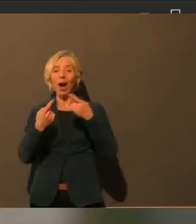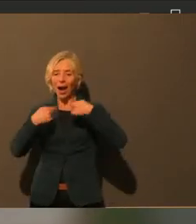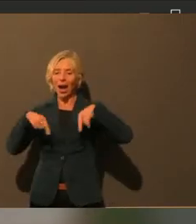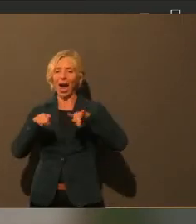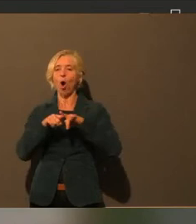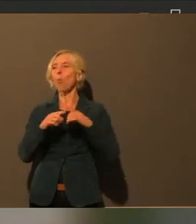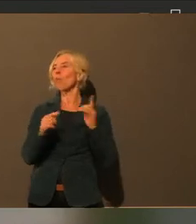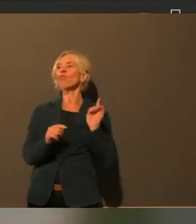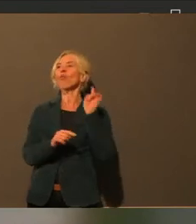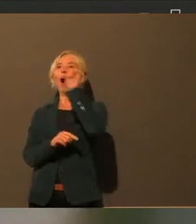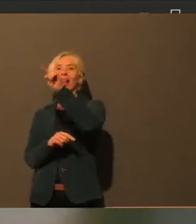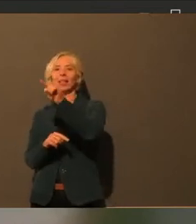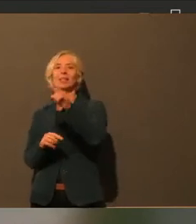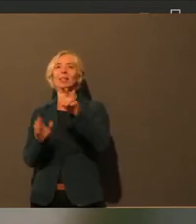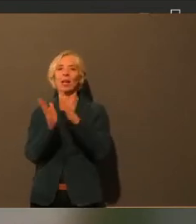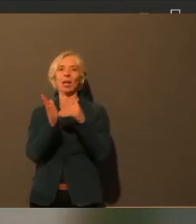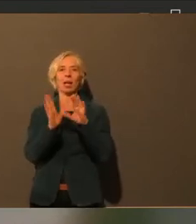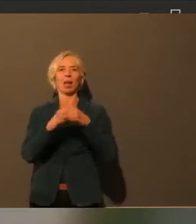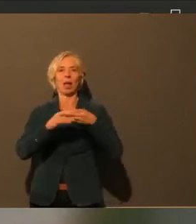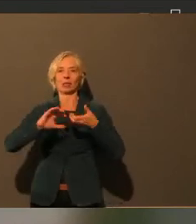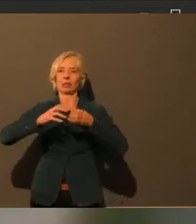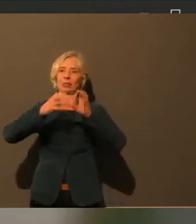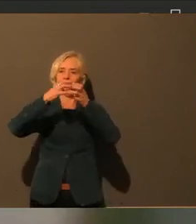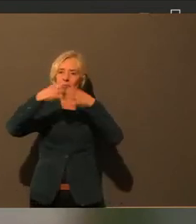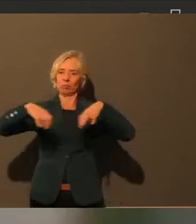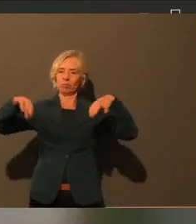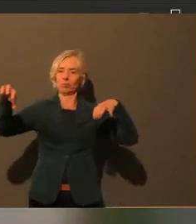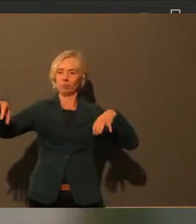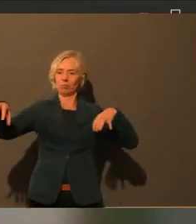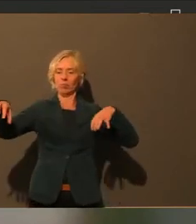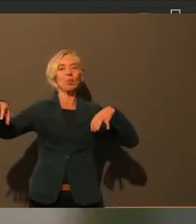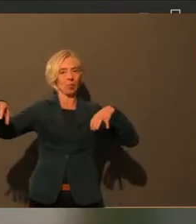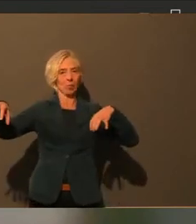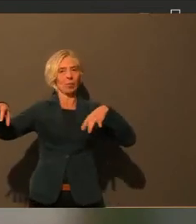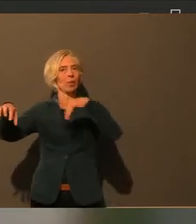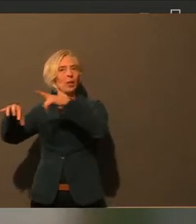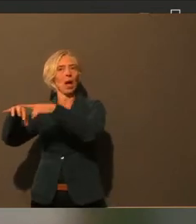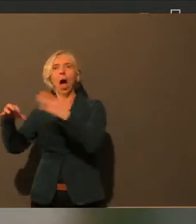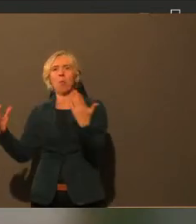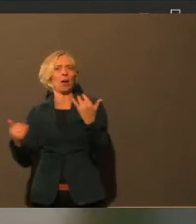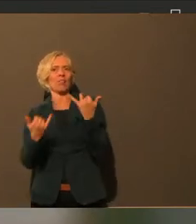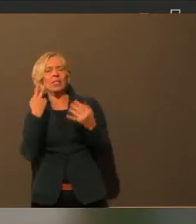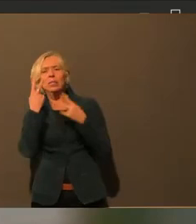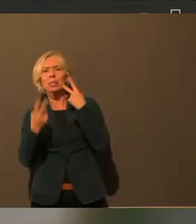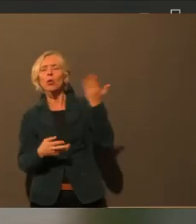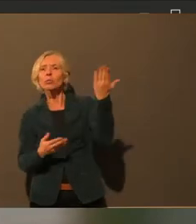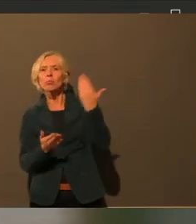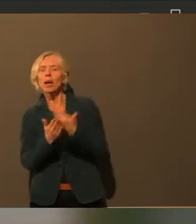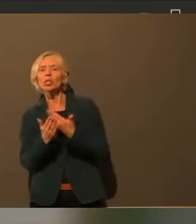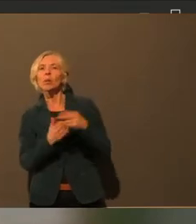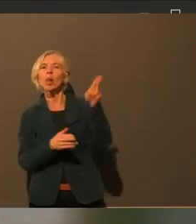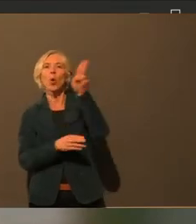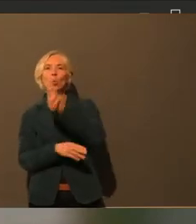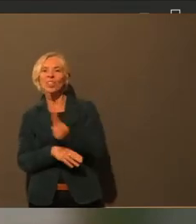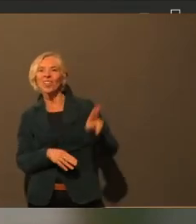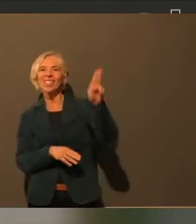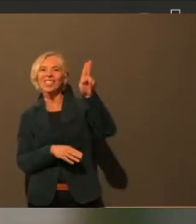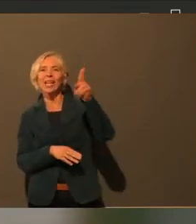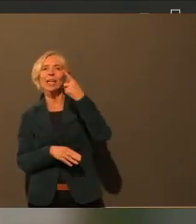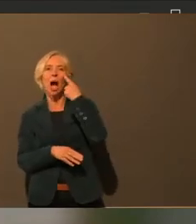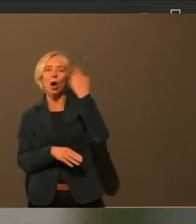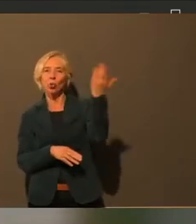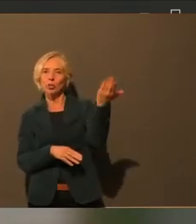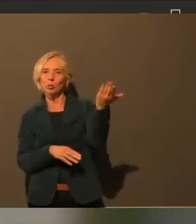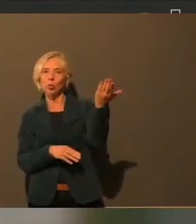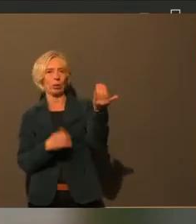nicht, ob das möglich ist, aber zum Beispiel sehe ich auch in den Universitäten. Also die Uni Augsburg hat ja auch ganz viele Studiengänge momentan